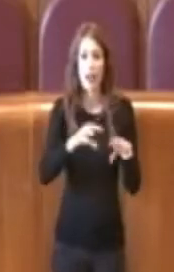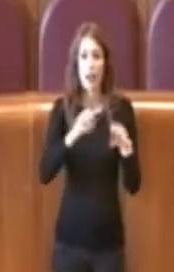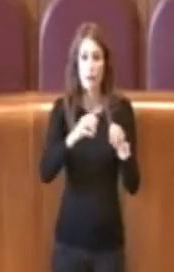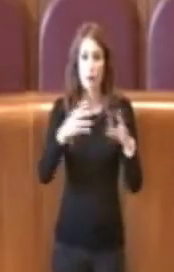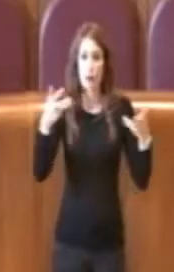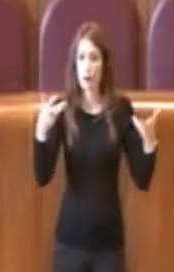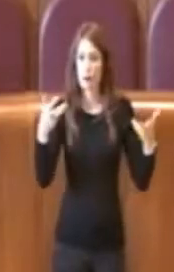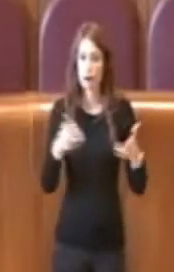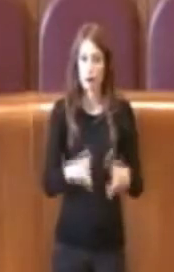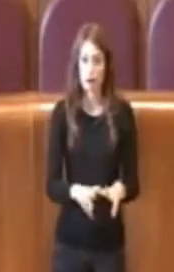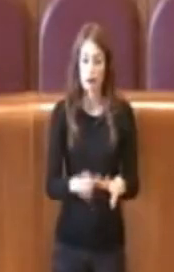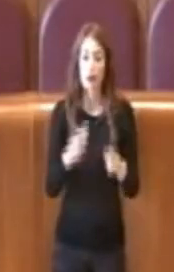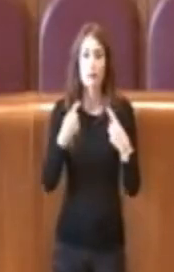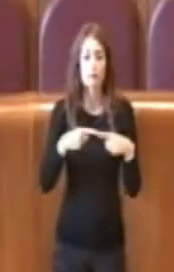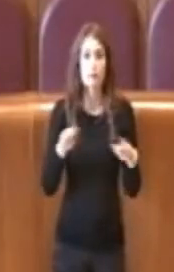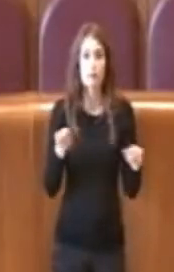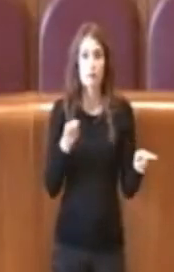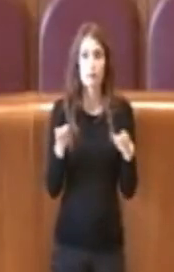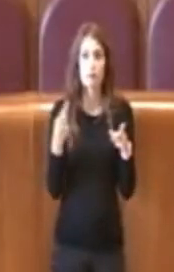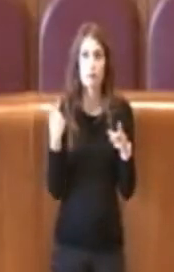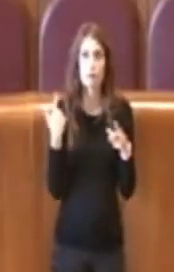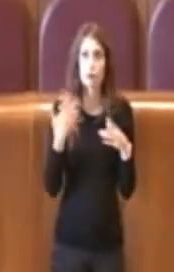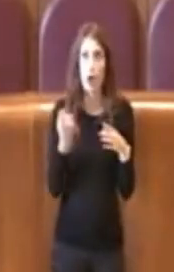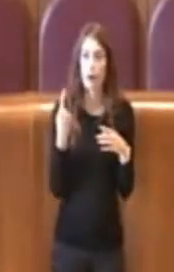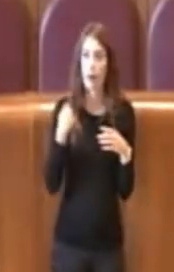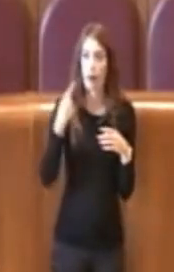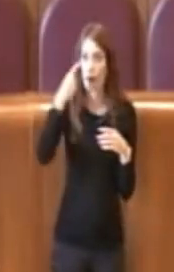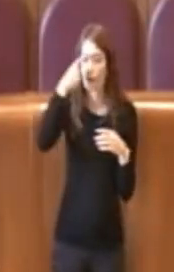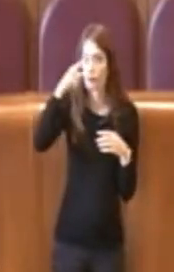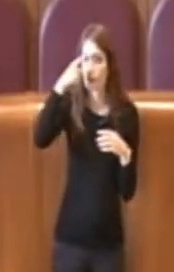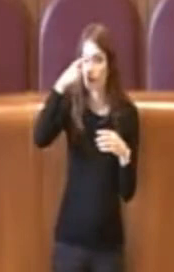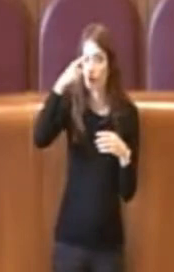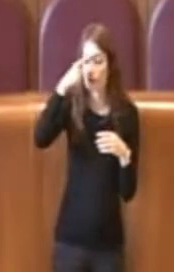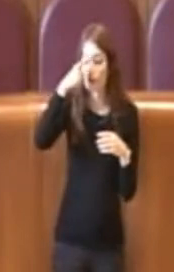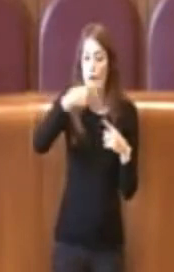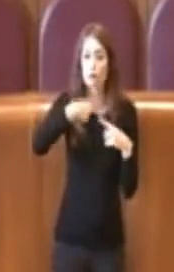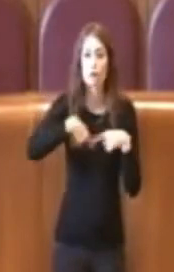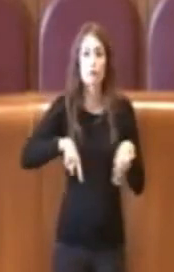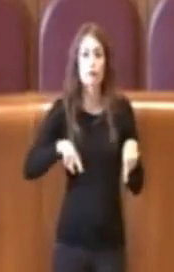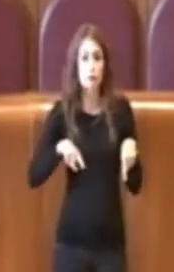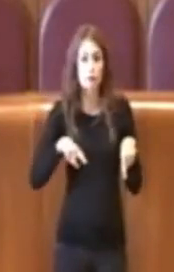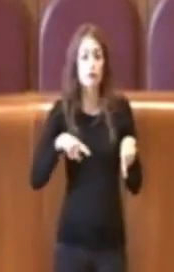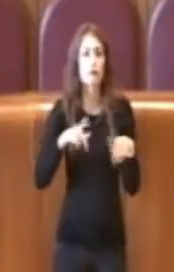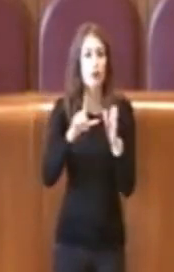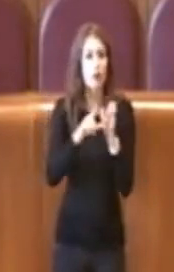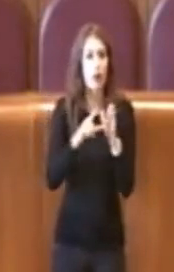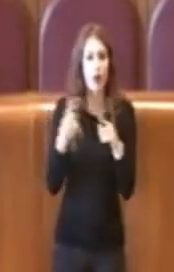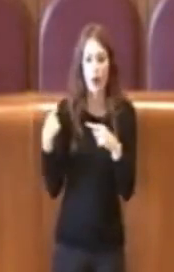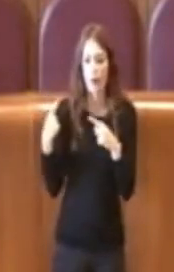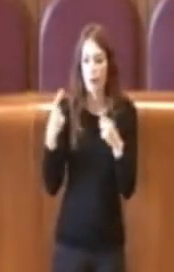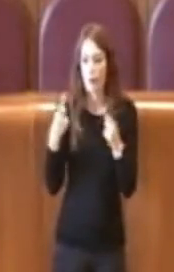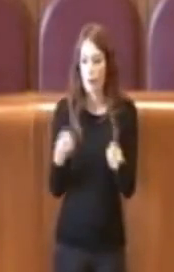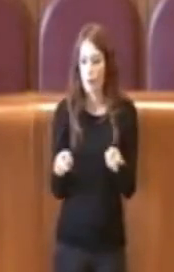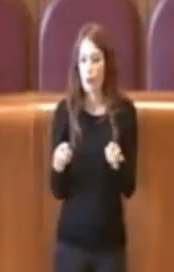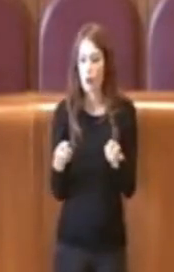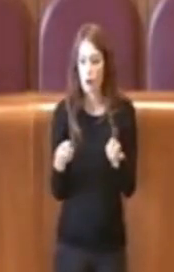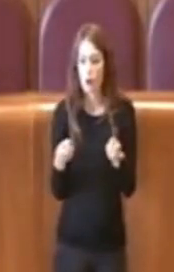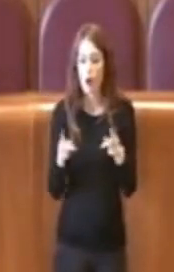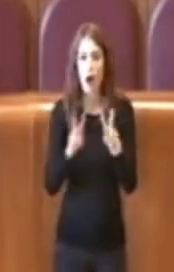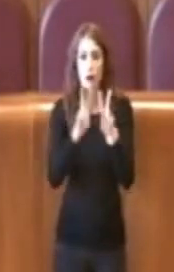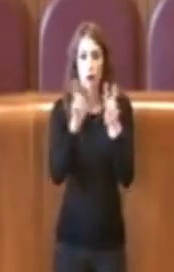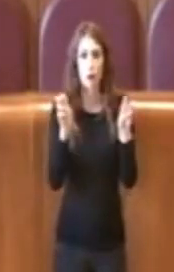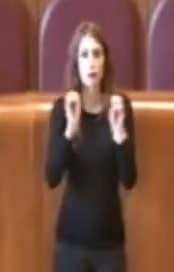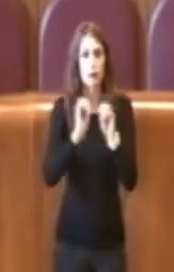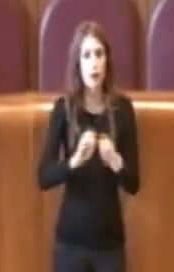Stavo pensando proprio in queste ore da ieri quanto tempo ci abbiamo messo a parlare di rifiuti,